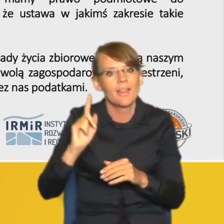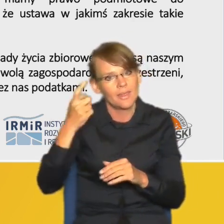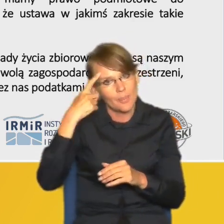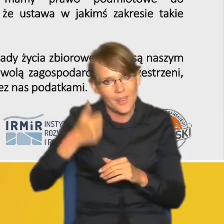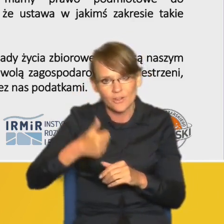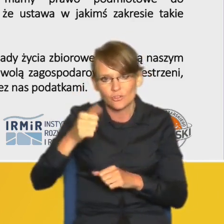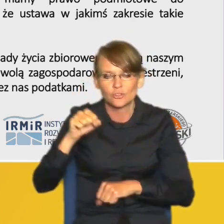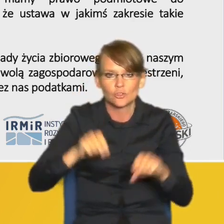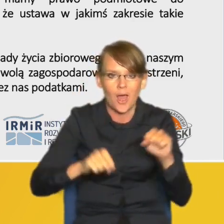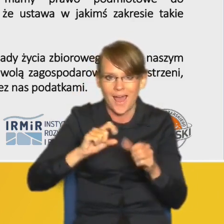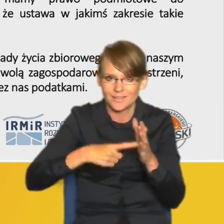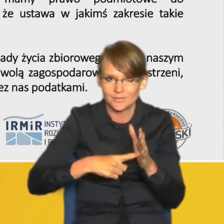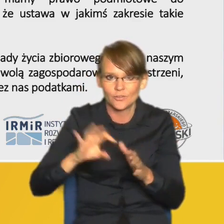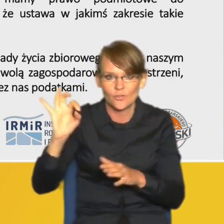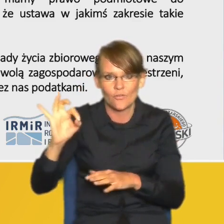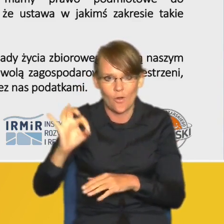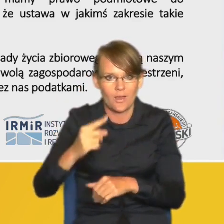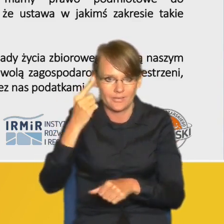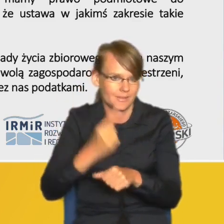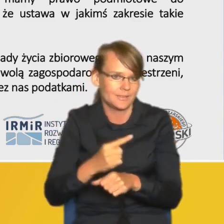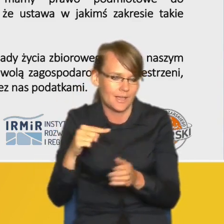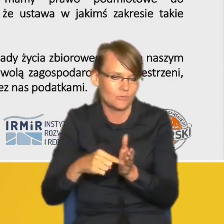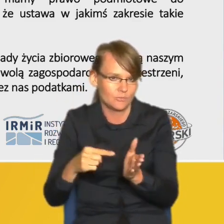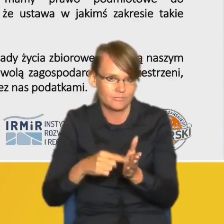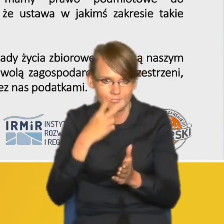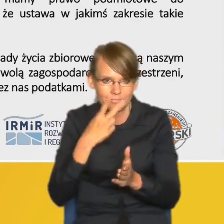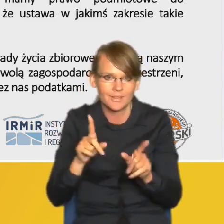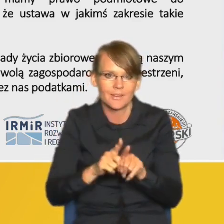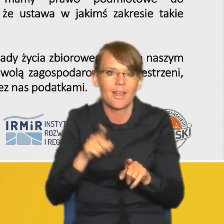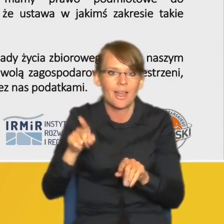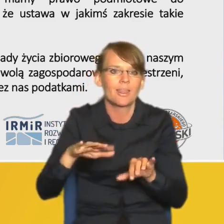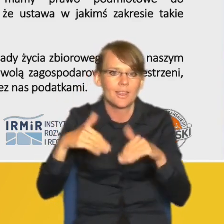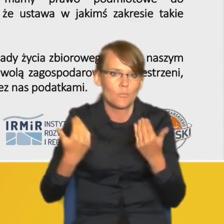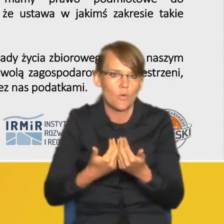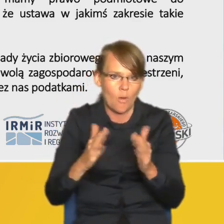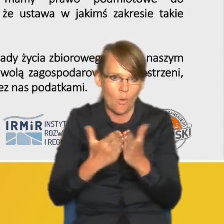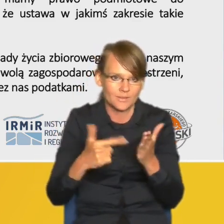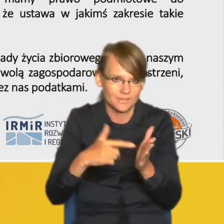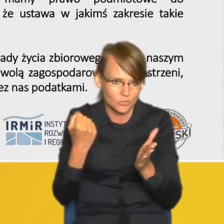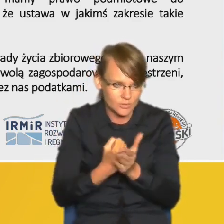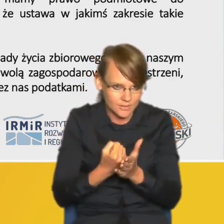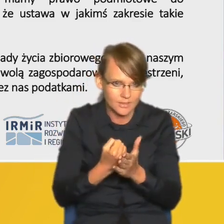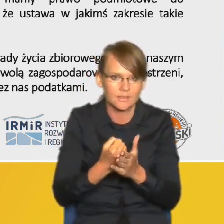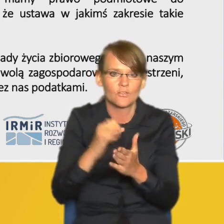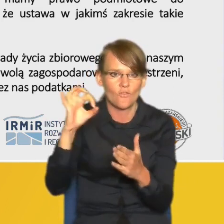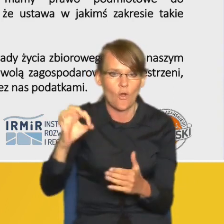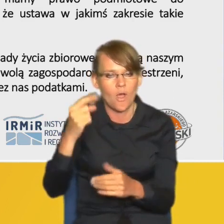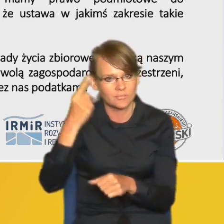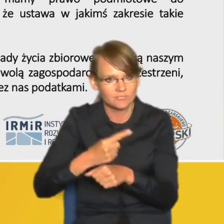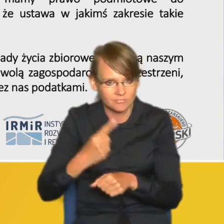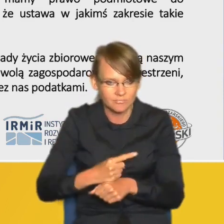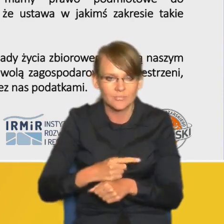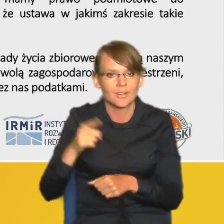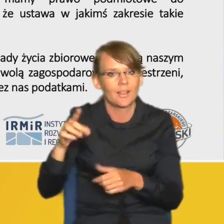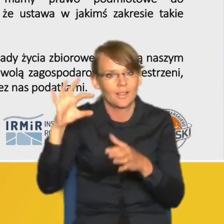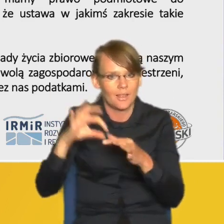Administracyjnego a w konsekwencji w tym orzecznictwie Trybunału Konstytucyjnego które odnosi się do ustawy o